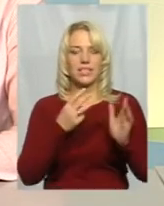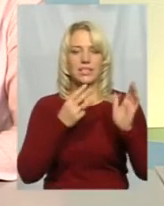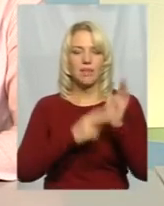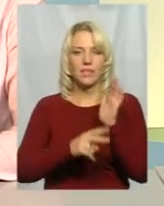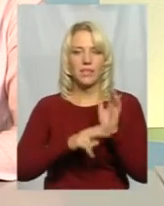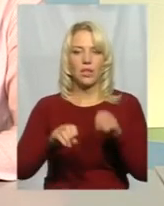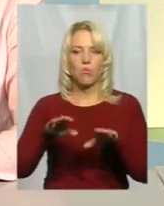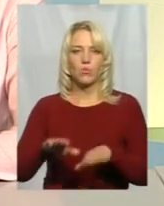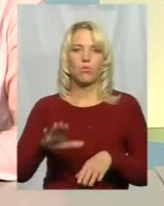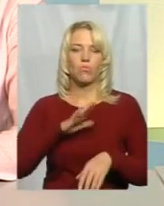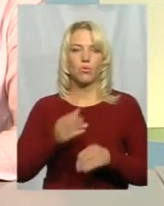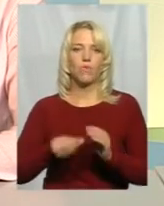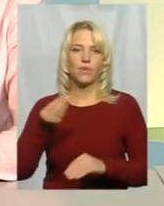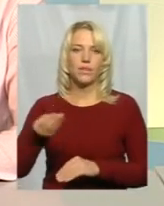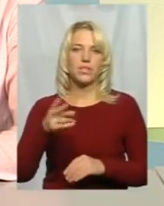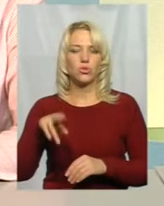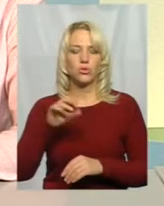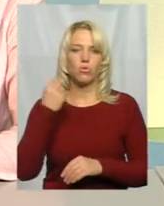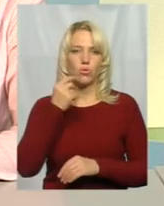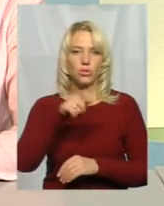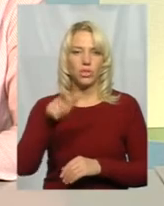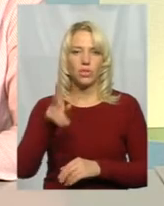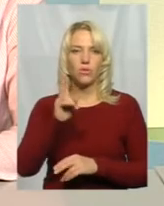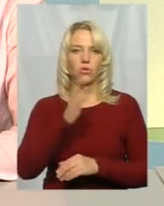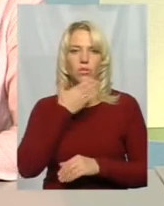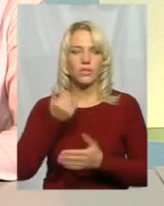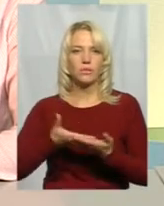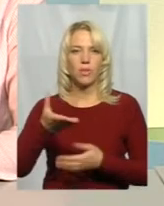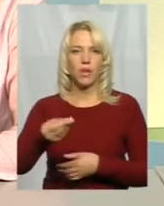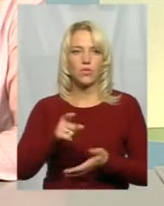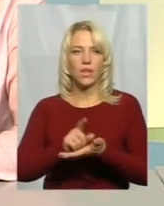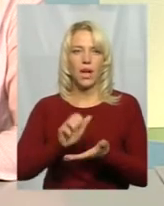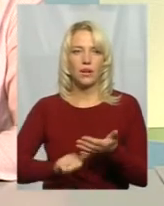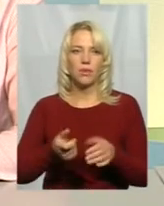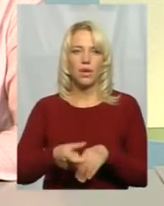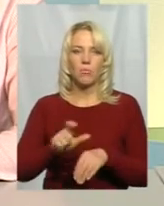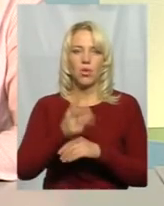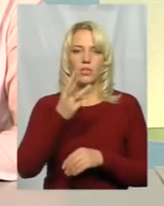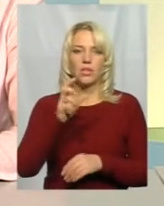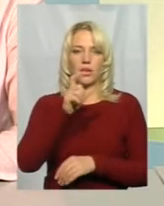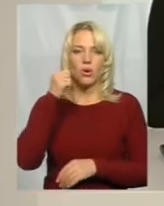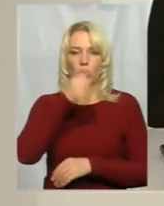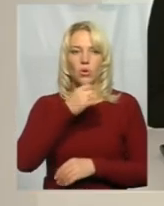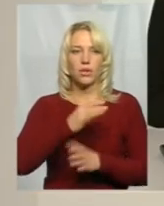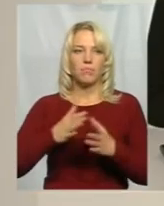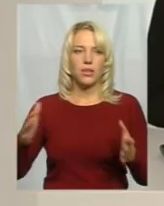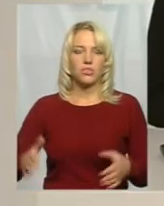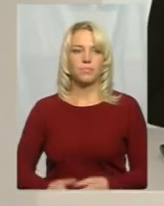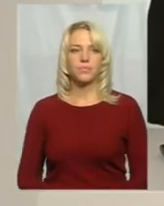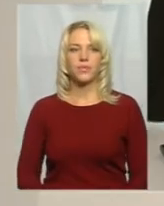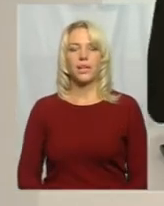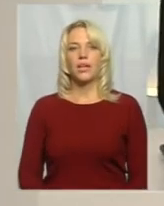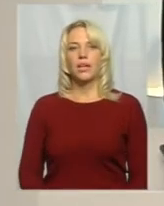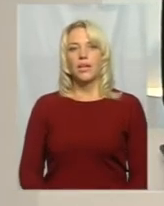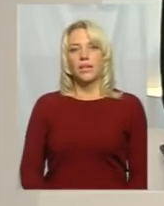відносно боржників, які не сплачували аліментів понад три роки і більше. Зрозуміло. Пані Ірино,